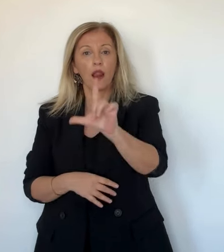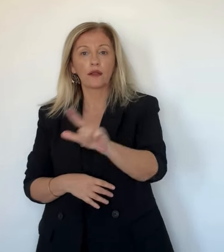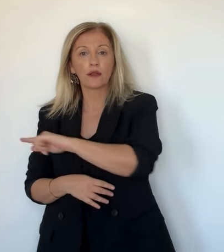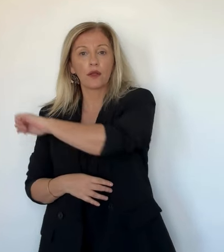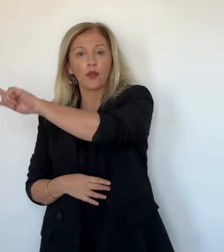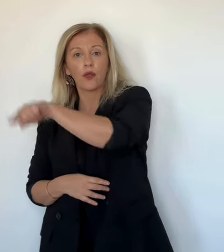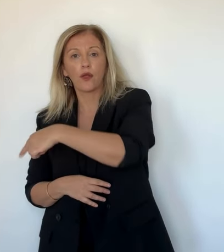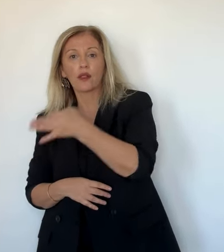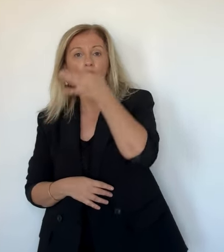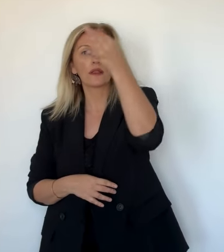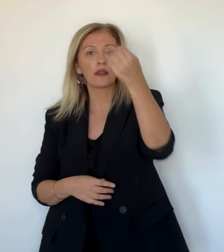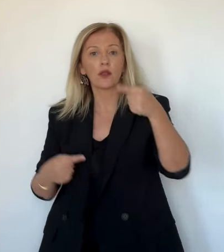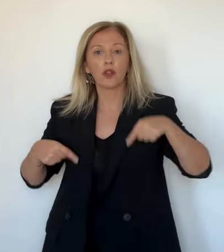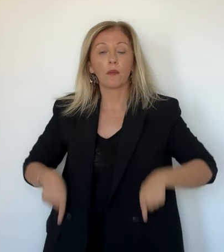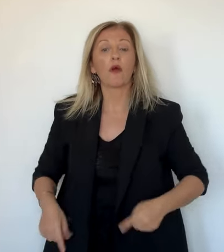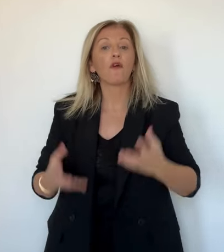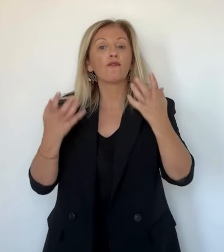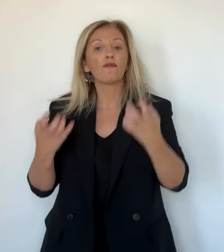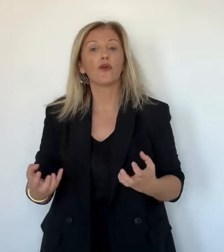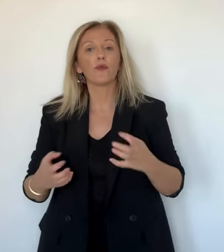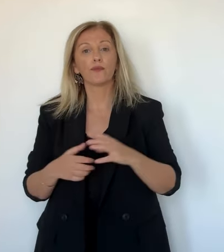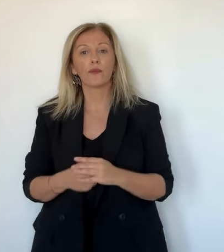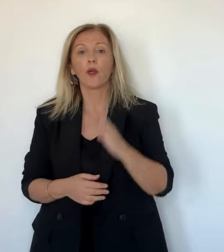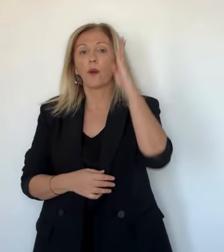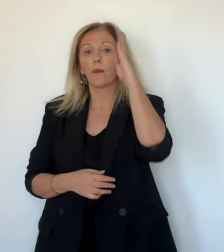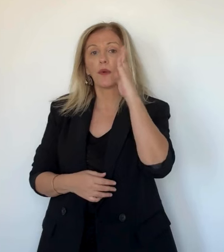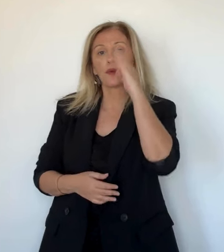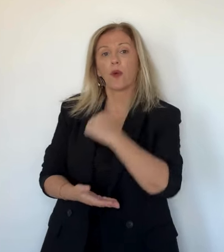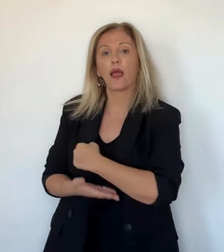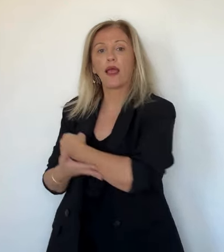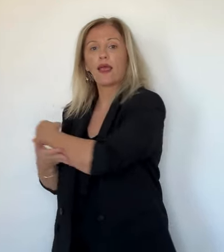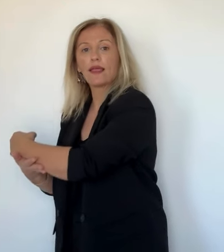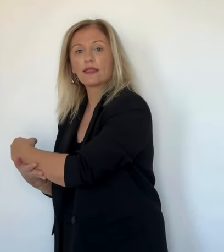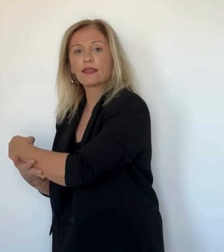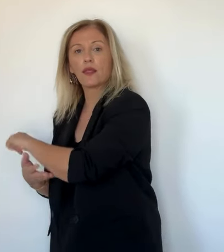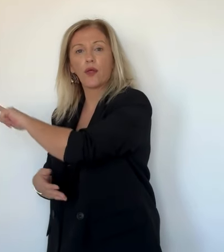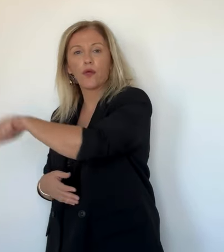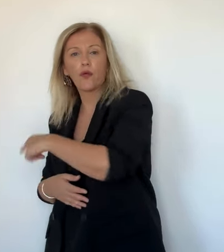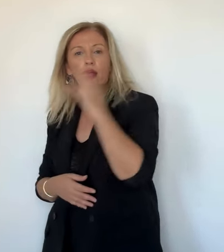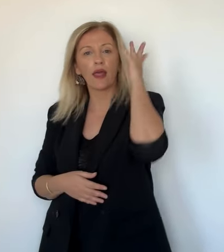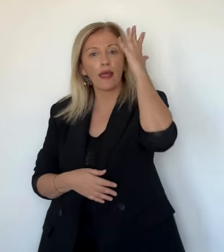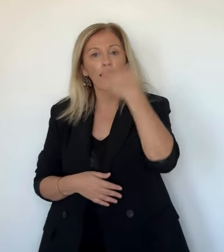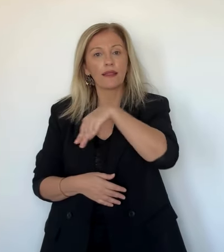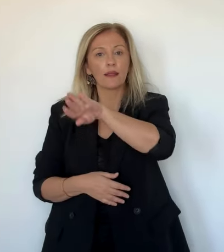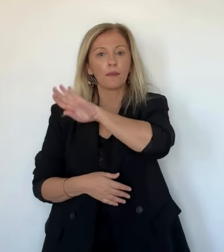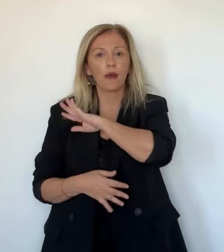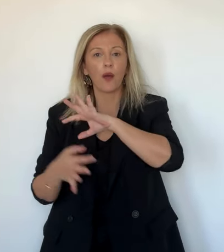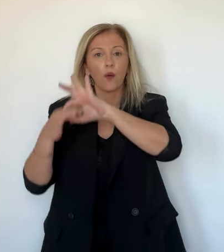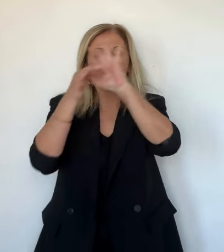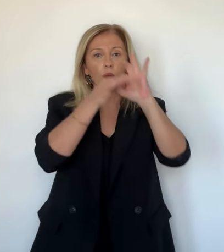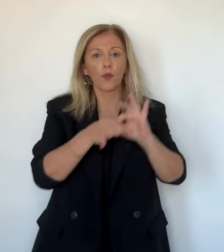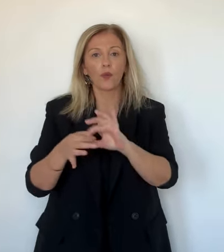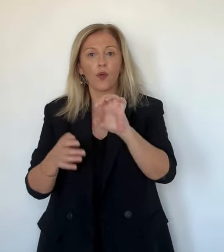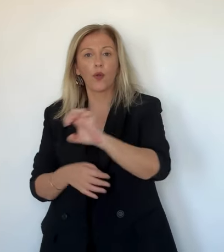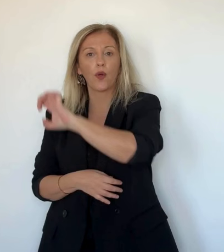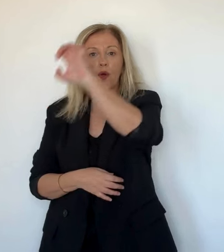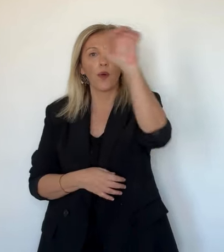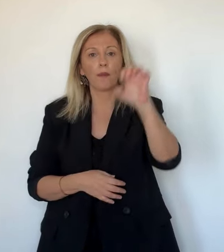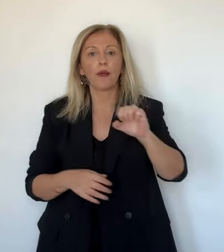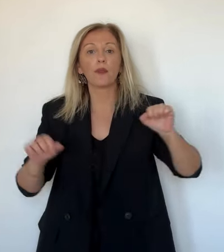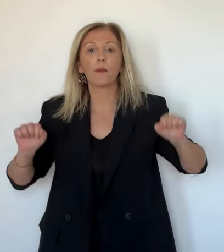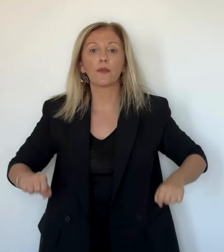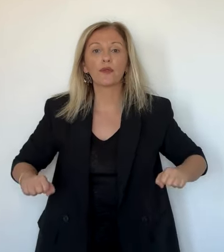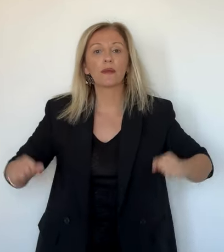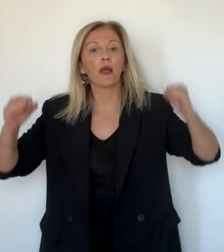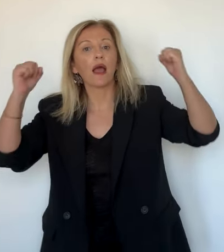lundi, il souhaite en effet attirer l'attention des pouvoirs publics et demander du soutien au moment où l'on redoute la signature d'un accord de libre-échange entre l'Union